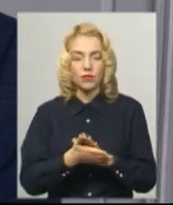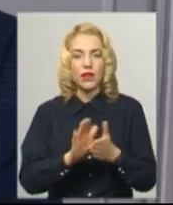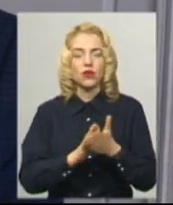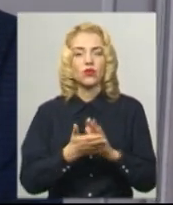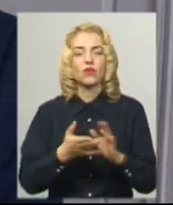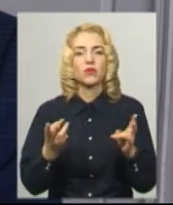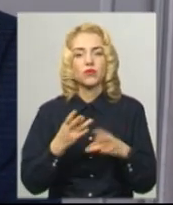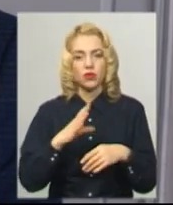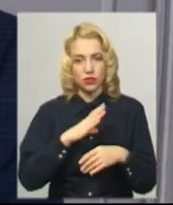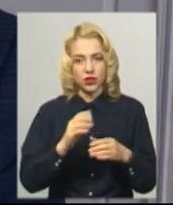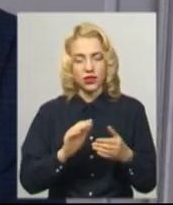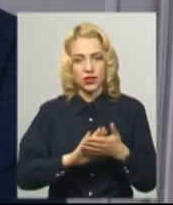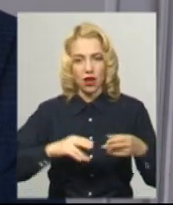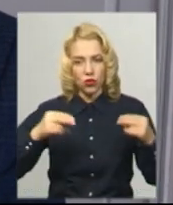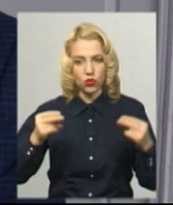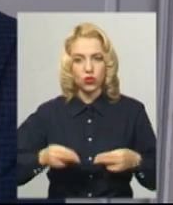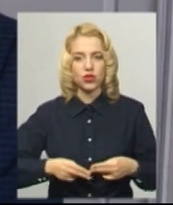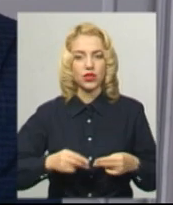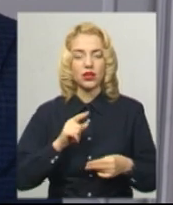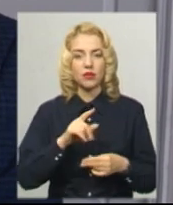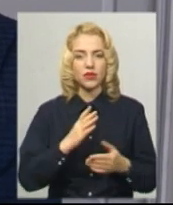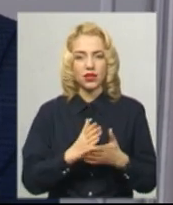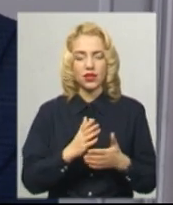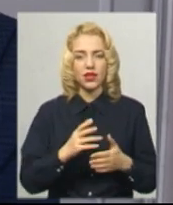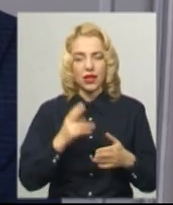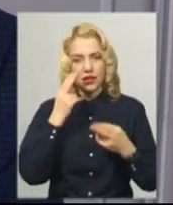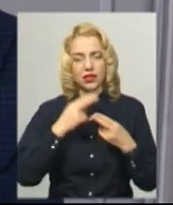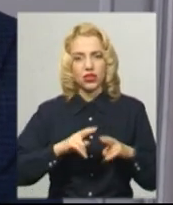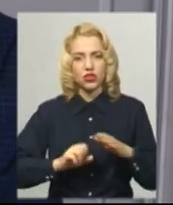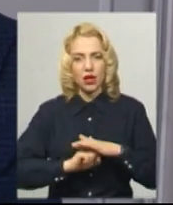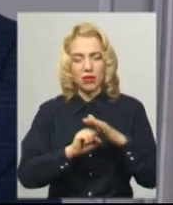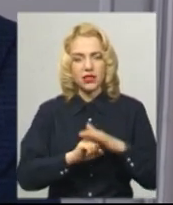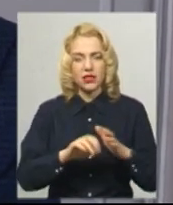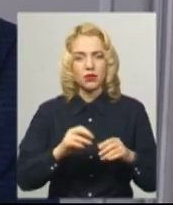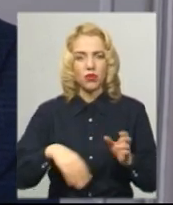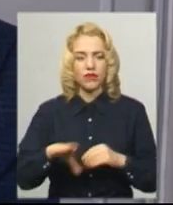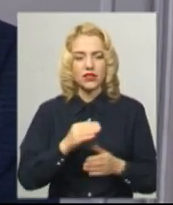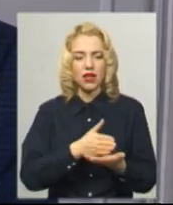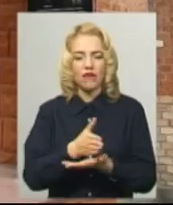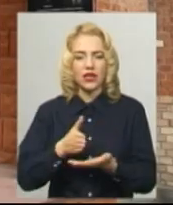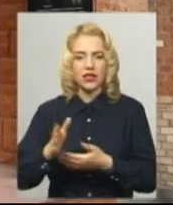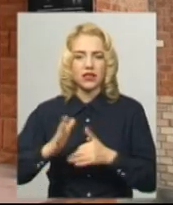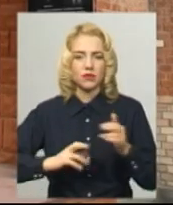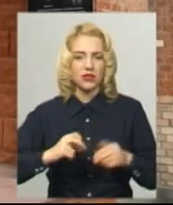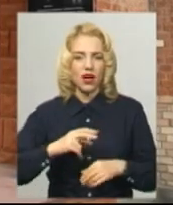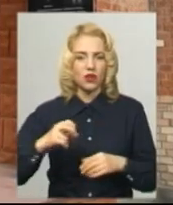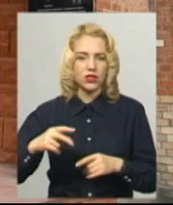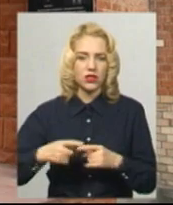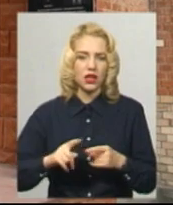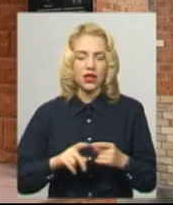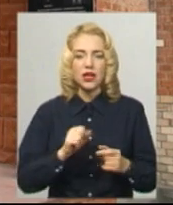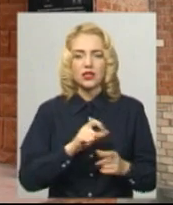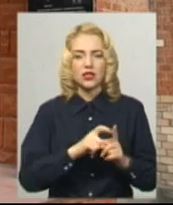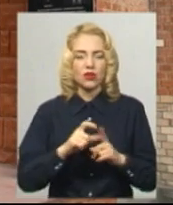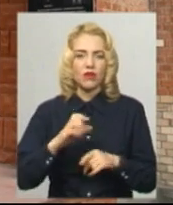повинен бути заключений там, де є матеріально-технічна база, є по всіх цих видах спеціальностей. За словами Якова